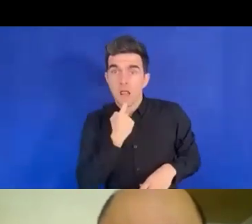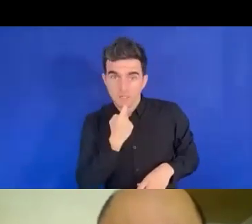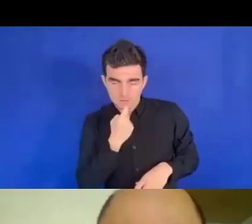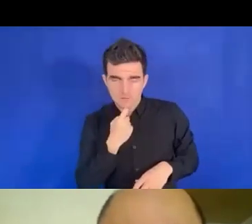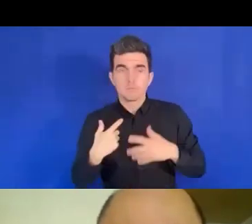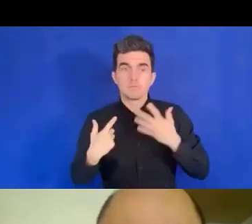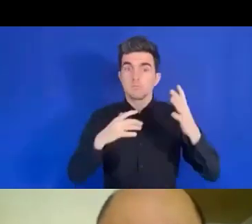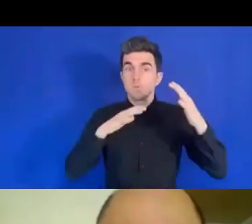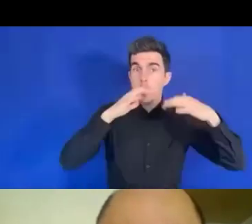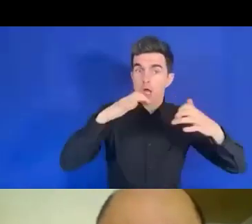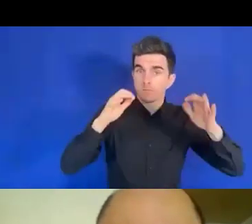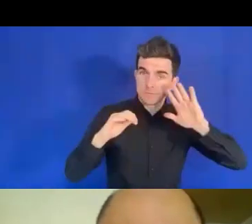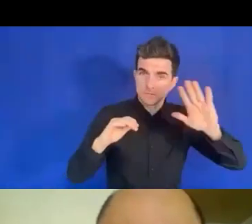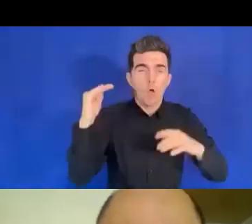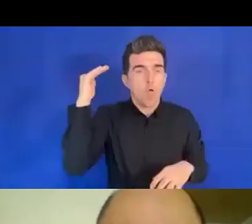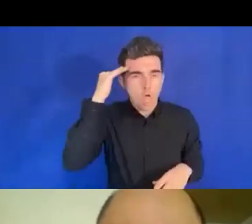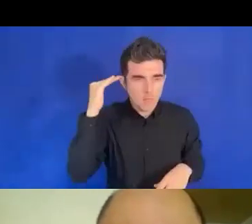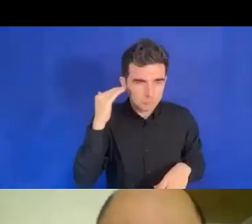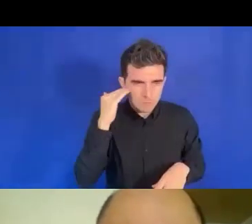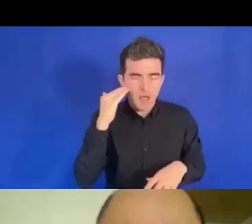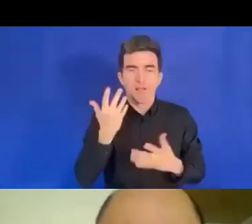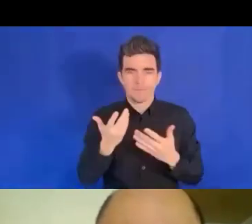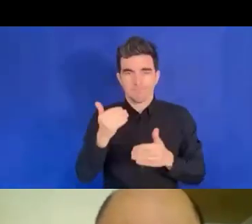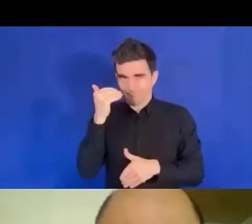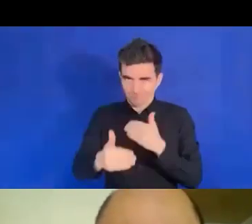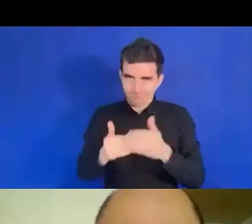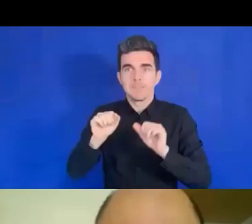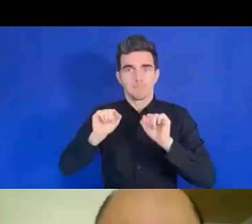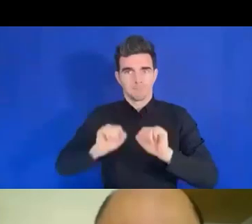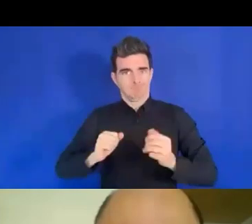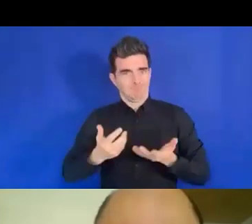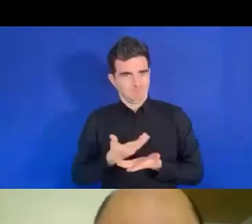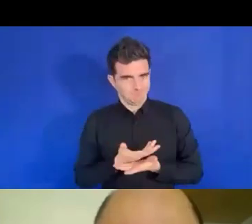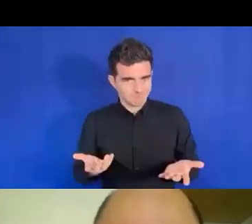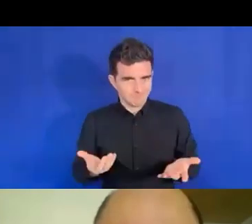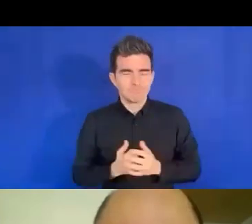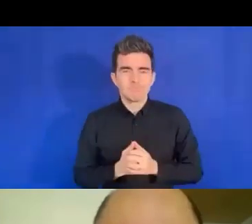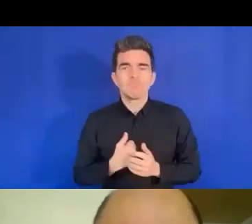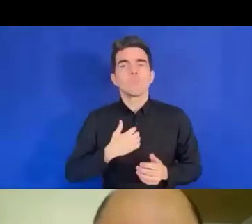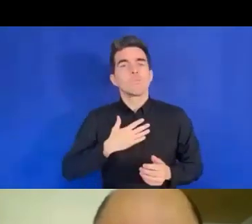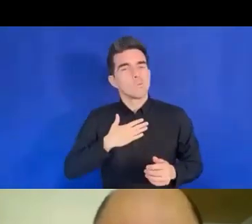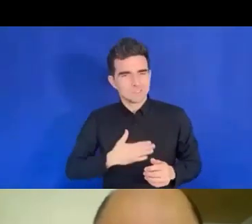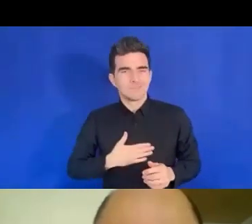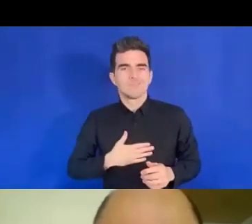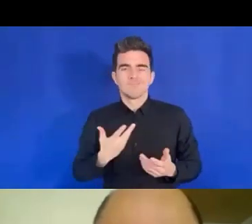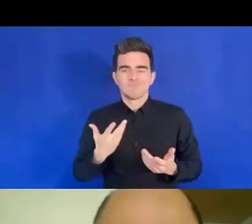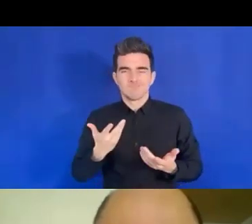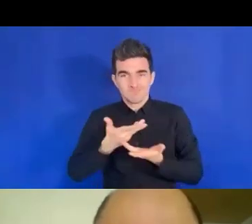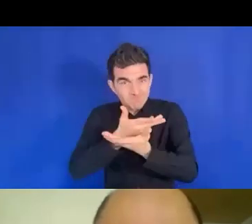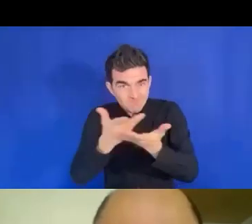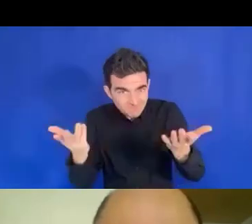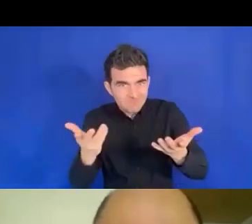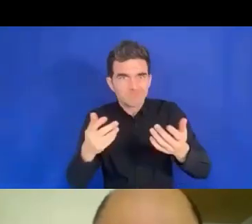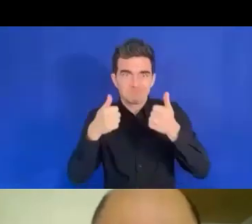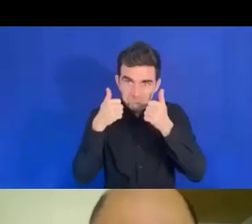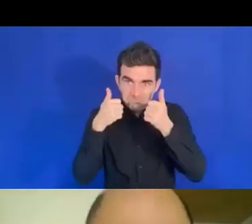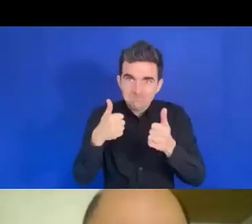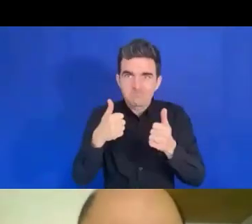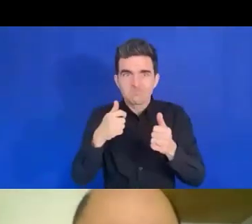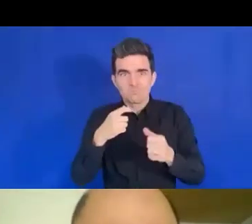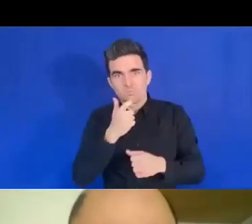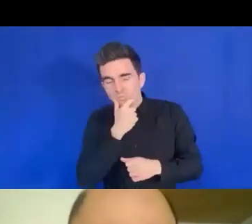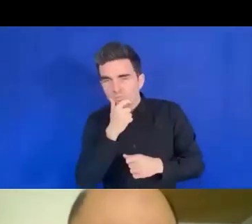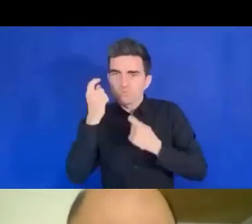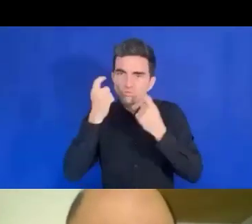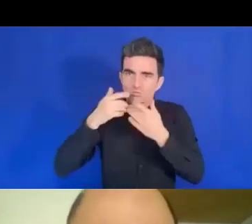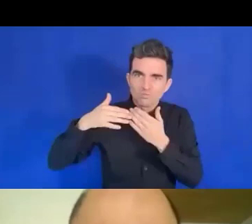ont participé à rendre cet événement possible. Merci également à tous et je vous souhaite plein